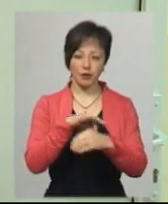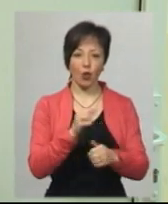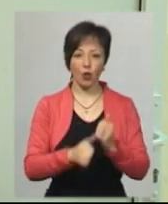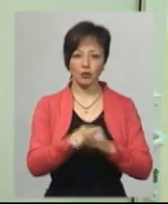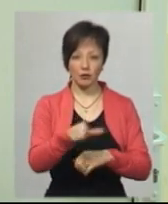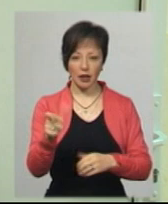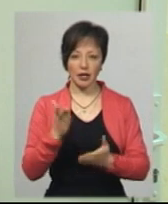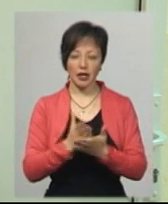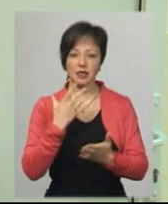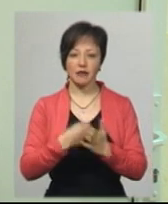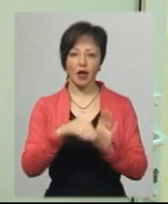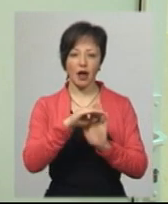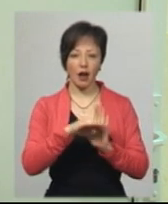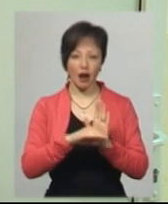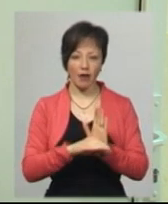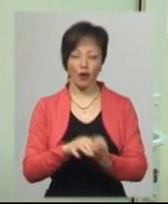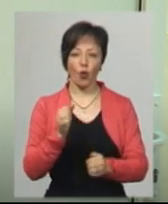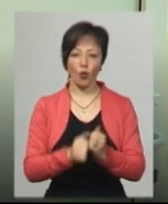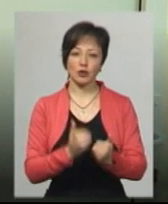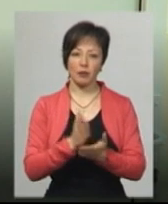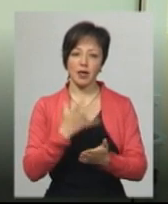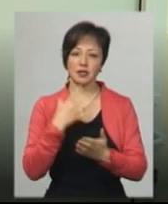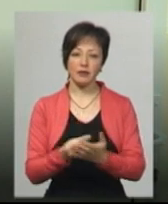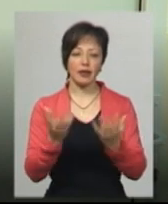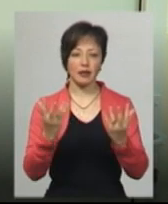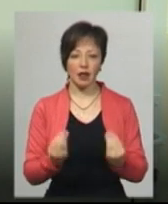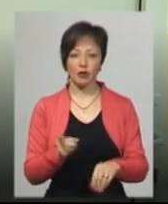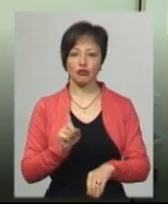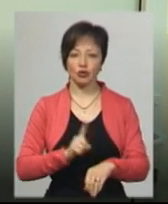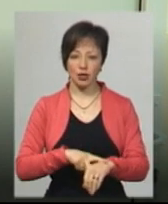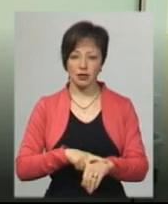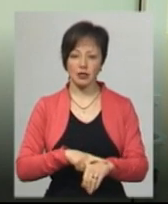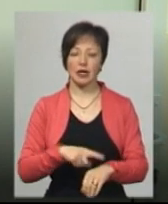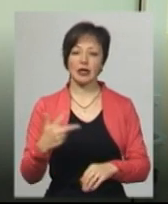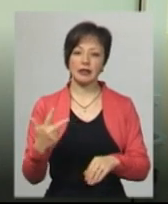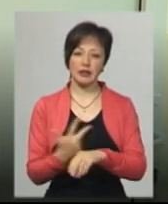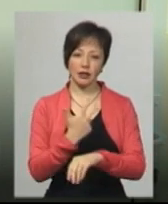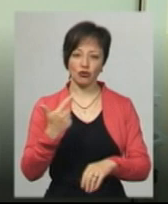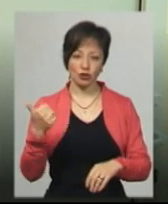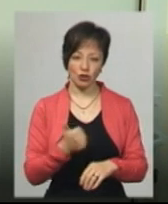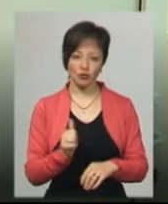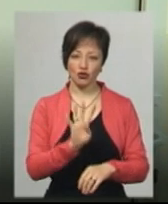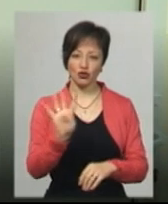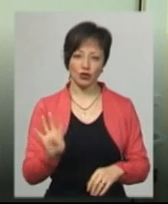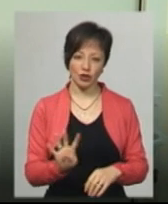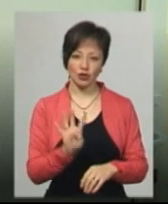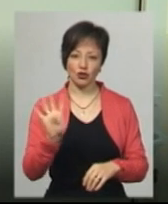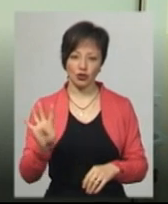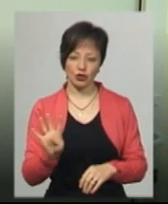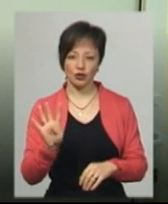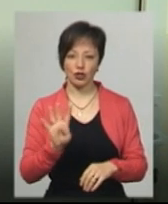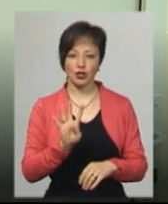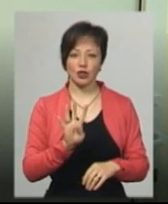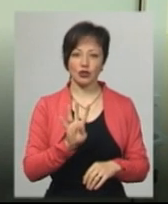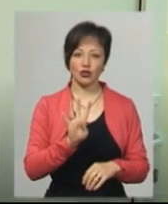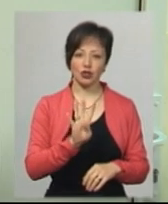пацієнта є свій графік, кожен має свій день, час, тричі на тиждень по 4 години, 4, 4,20,